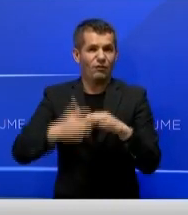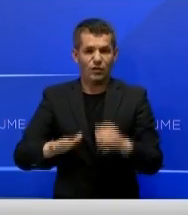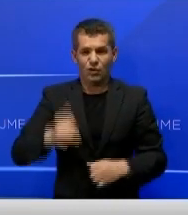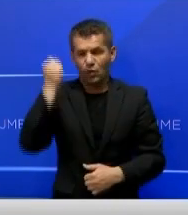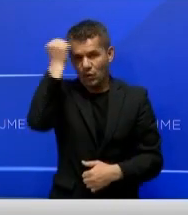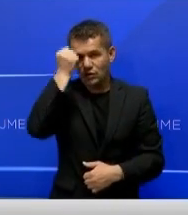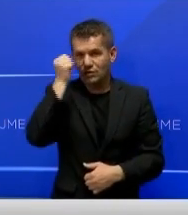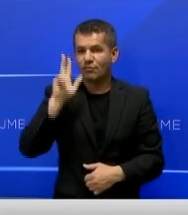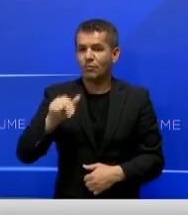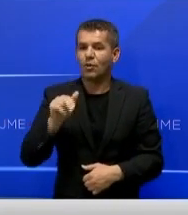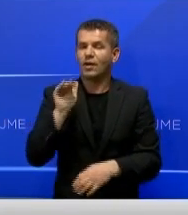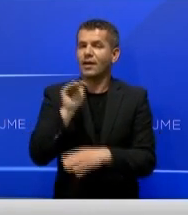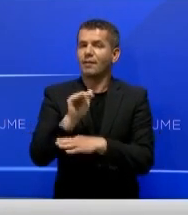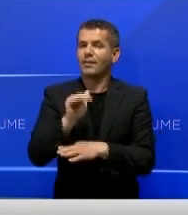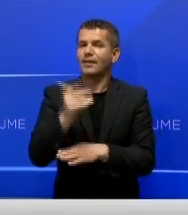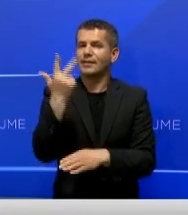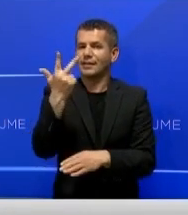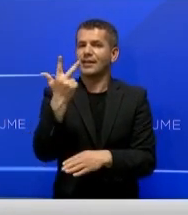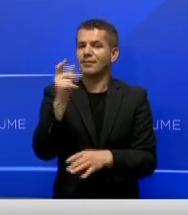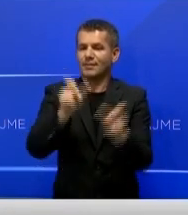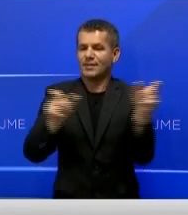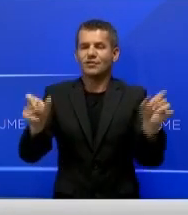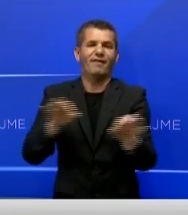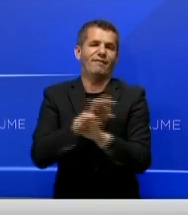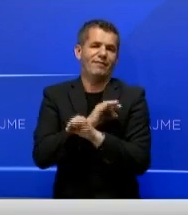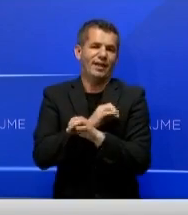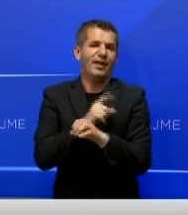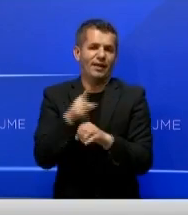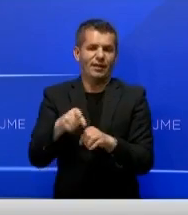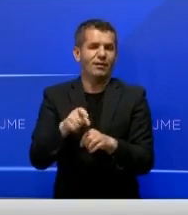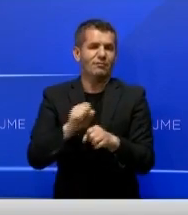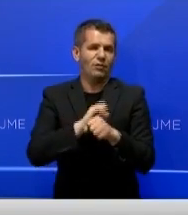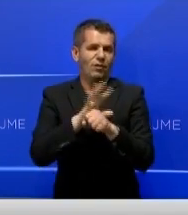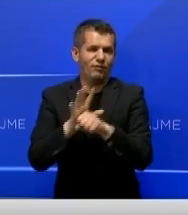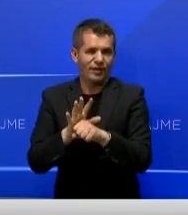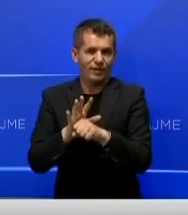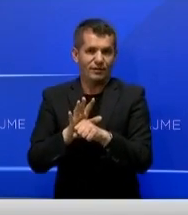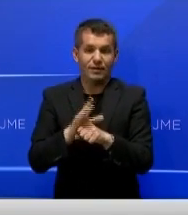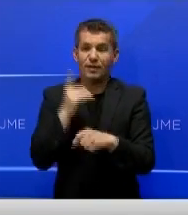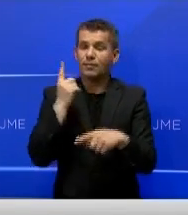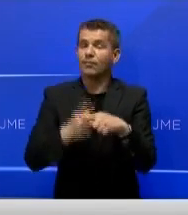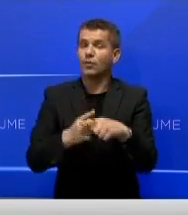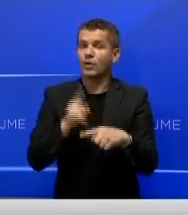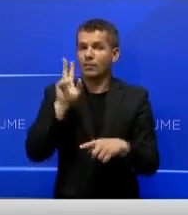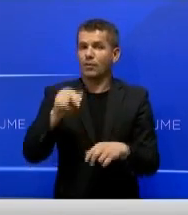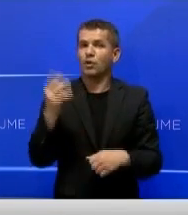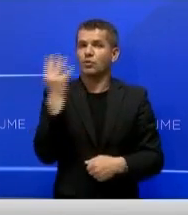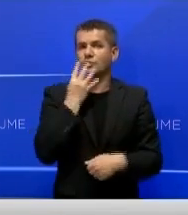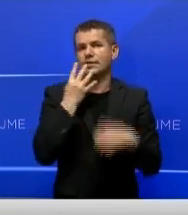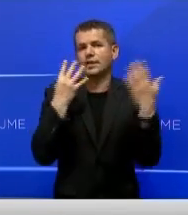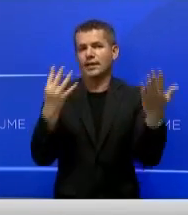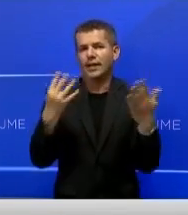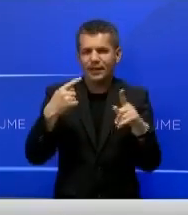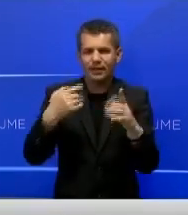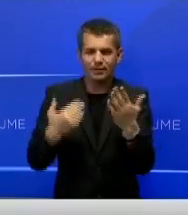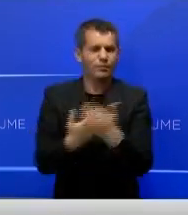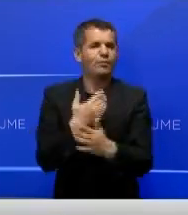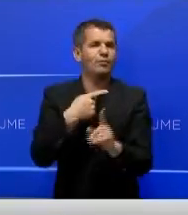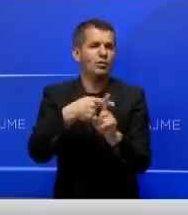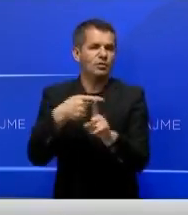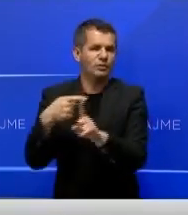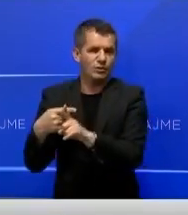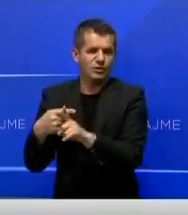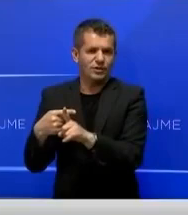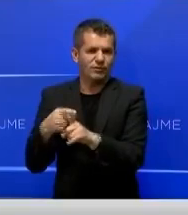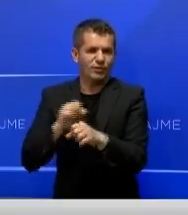raportuar tri viktima si pasojë virusit COVID-19. Gjatë kësaj kojë janë registruar edhe 29 rastet të reja të infektuar a thuet në